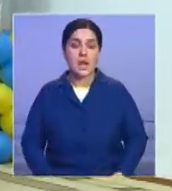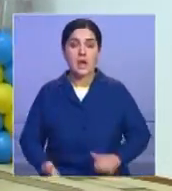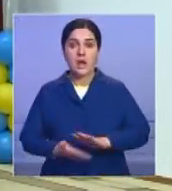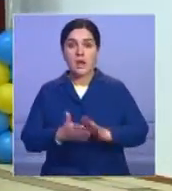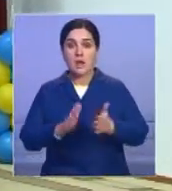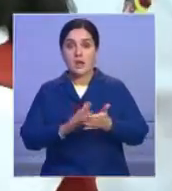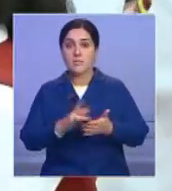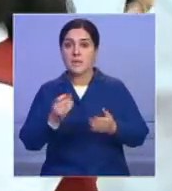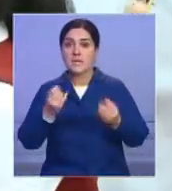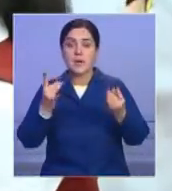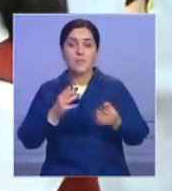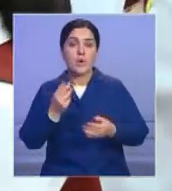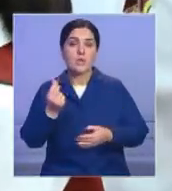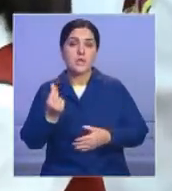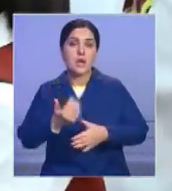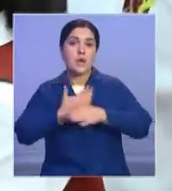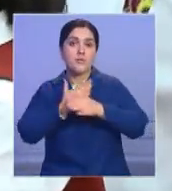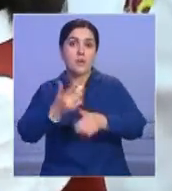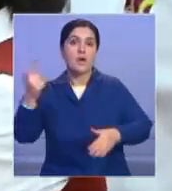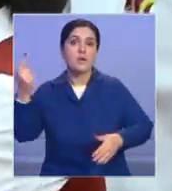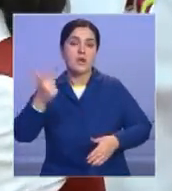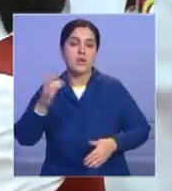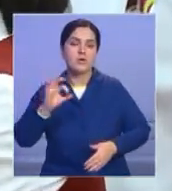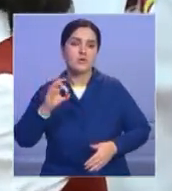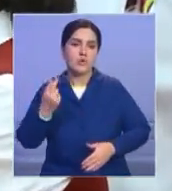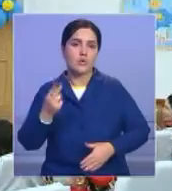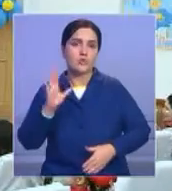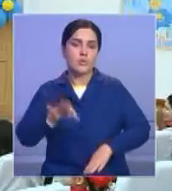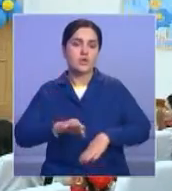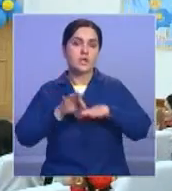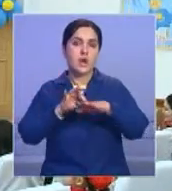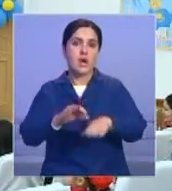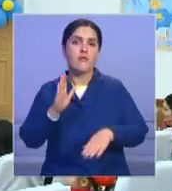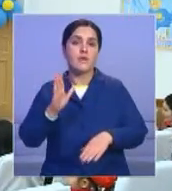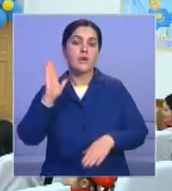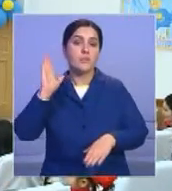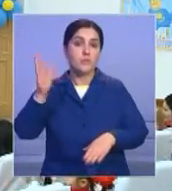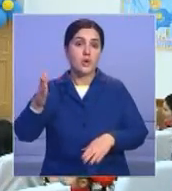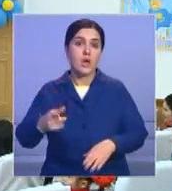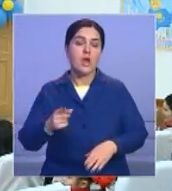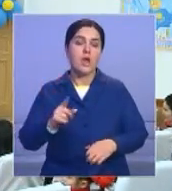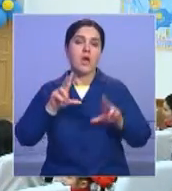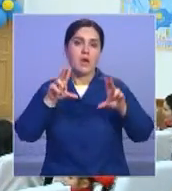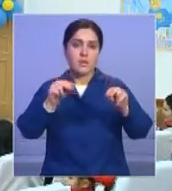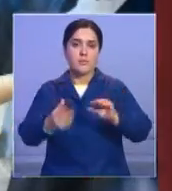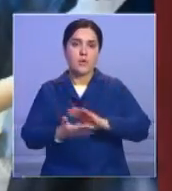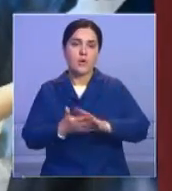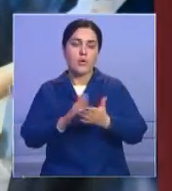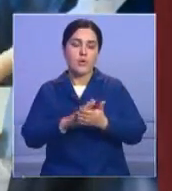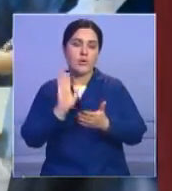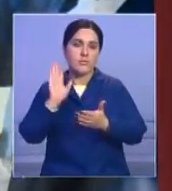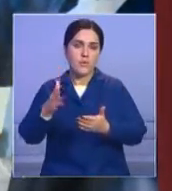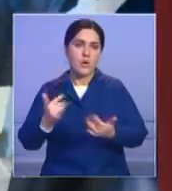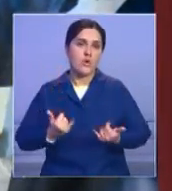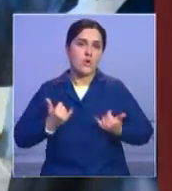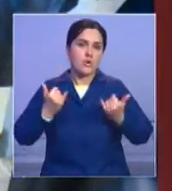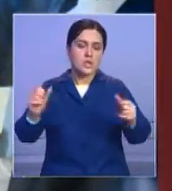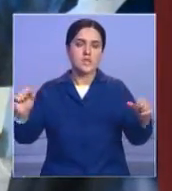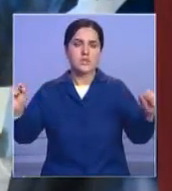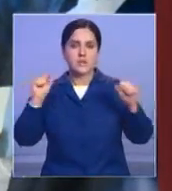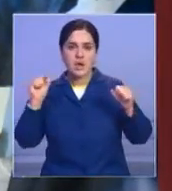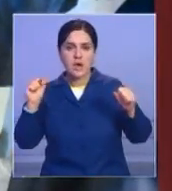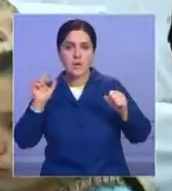не просто материальная помощь. Попечители дают гарант социального сопровождения ребенка в будущем. Они обещают создать условия для интеллектуального развития, занятий спортом,